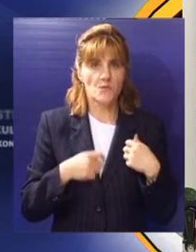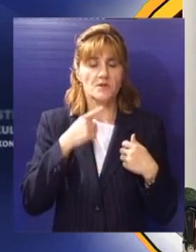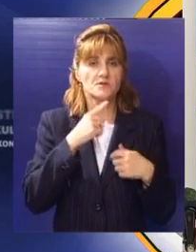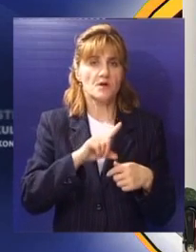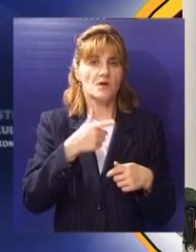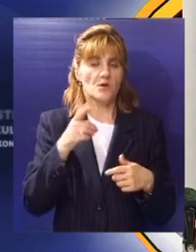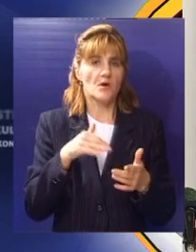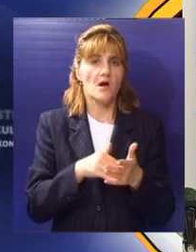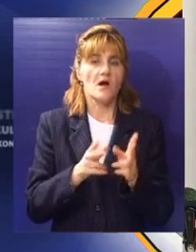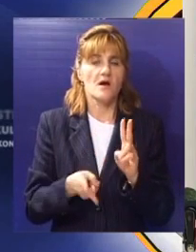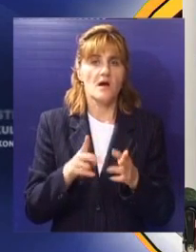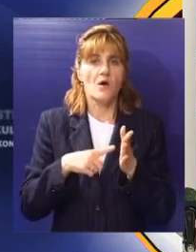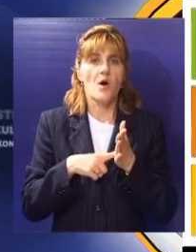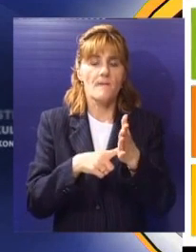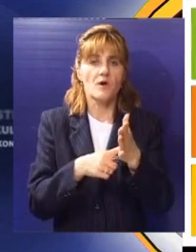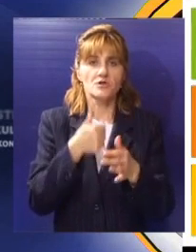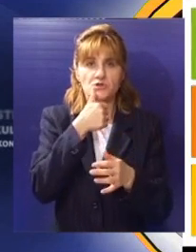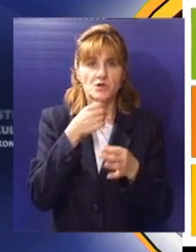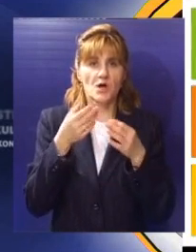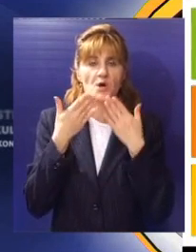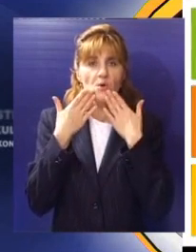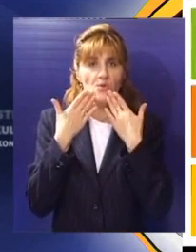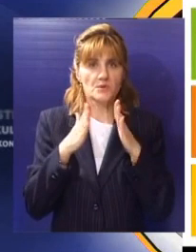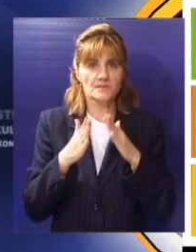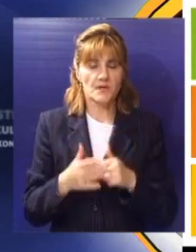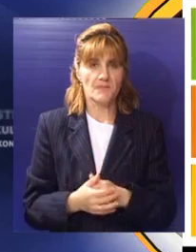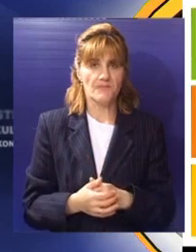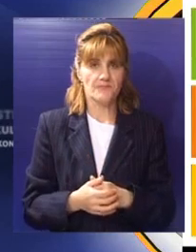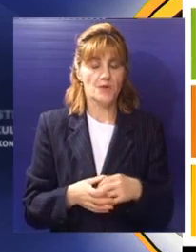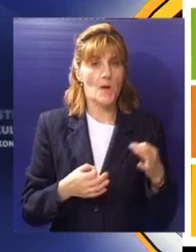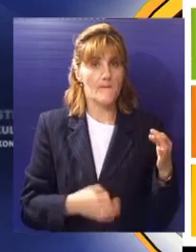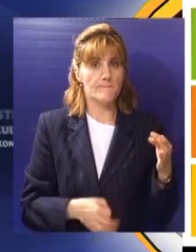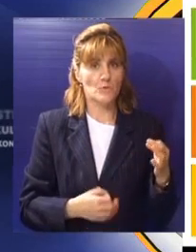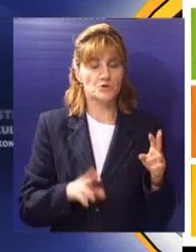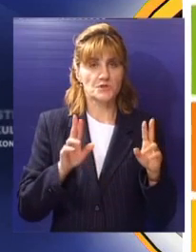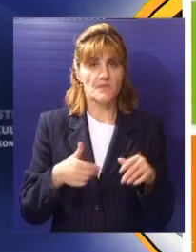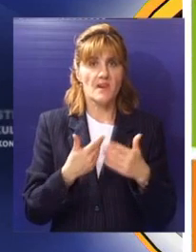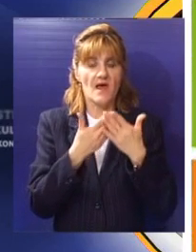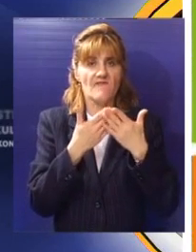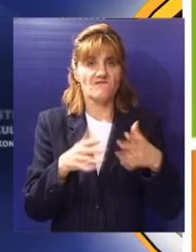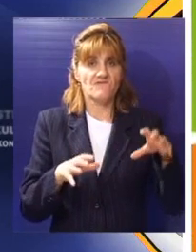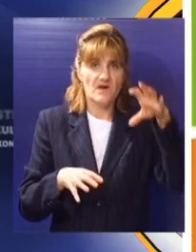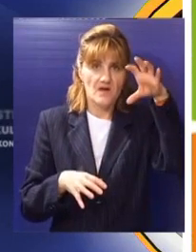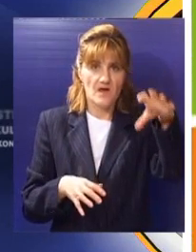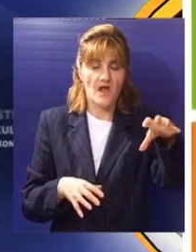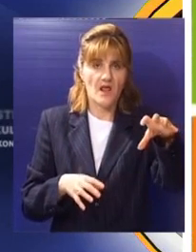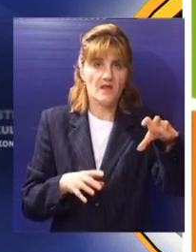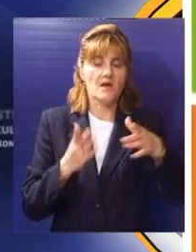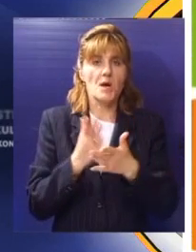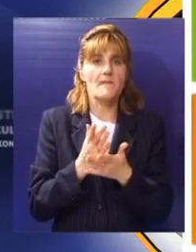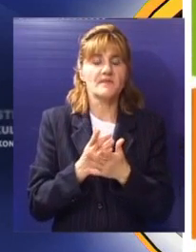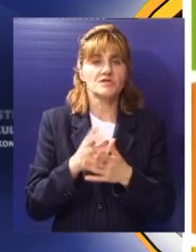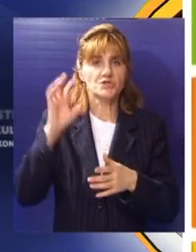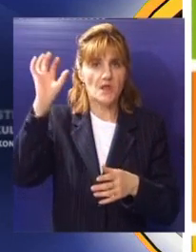muzičkim autorima da iskaže svoj talemen. Muzički program će se odvijati na dve bine. Na velikoj bini nastupit će Sunshine,